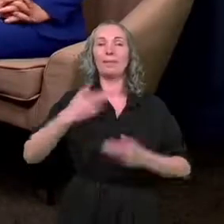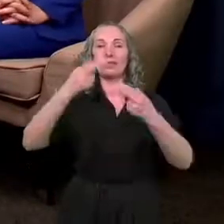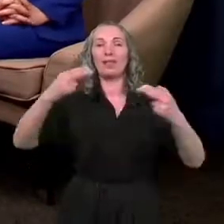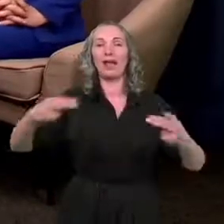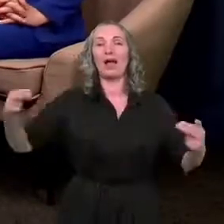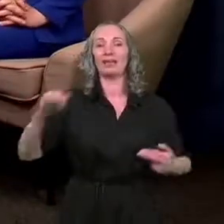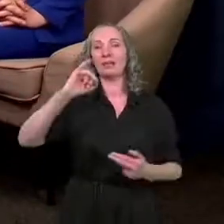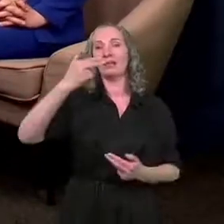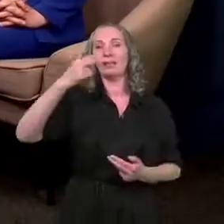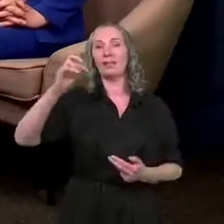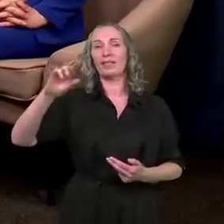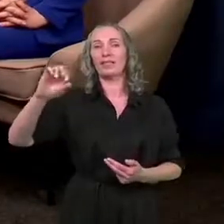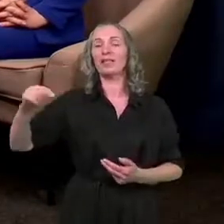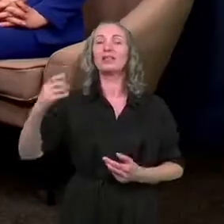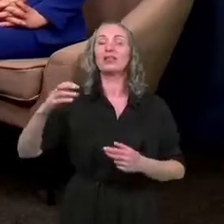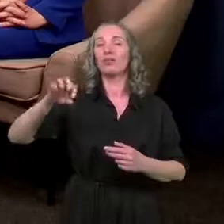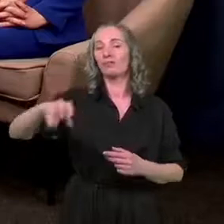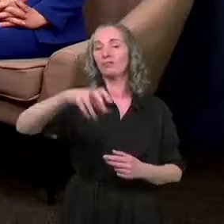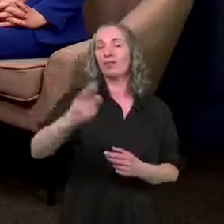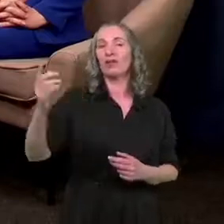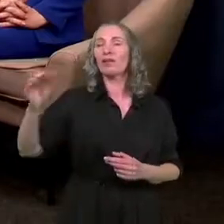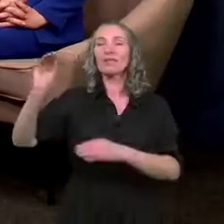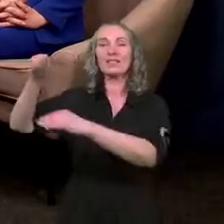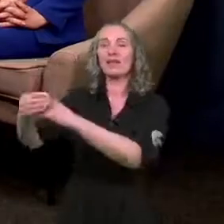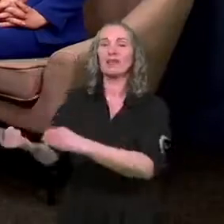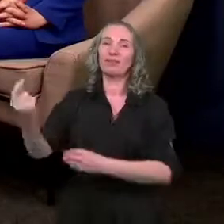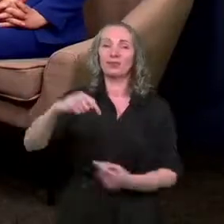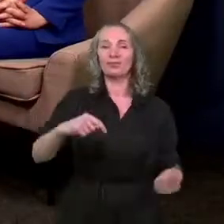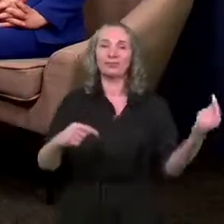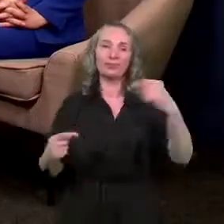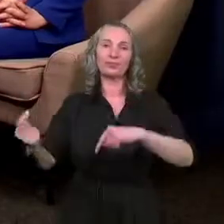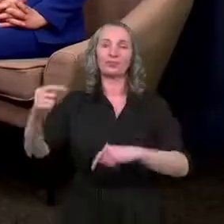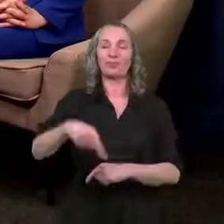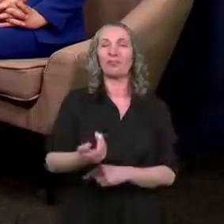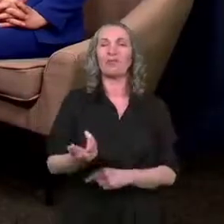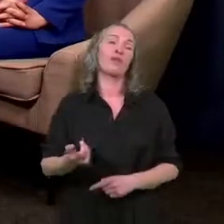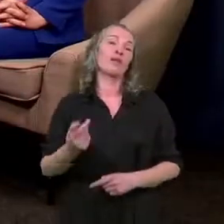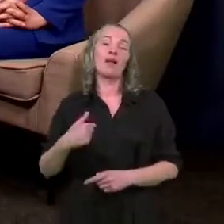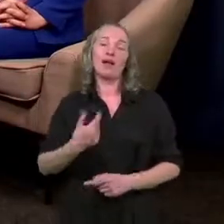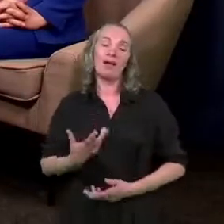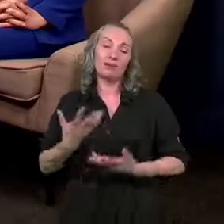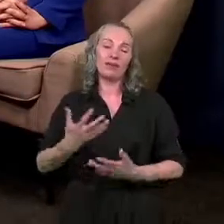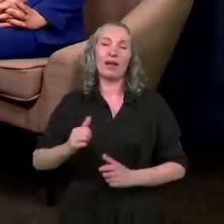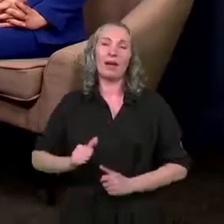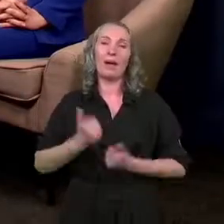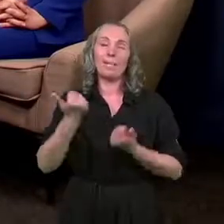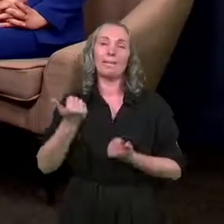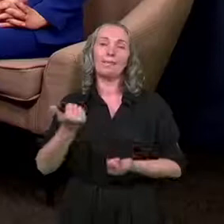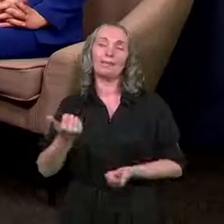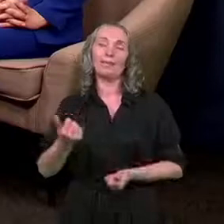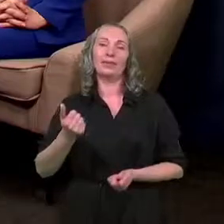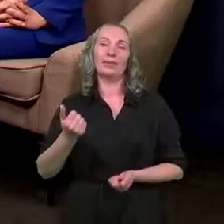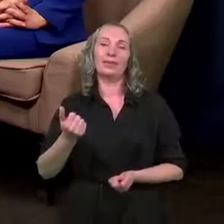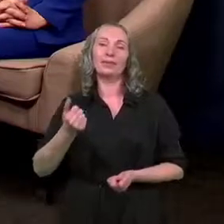Impresaryjnym tylko zespoły zewnętrzne, które po prostu nas odwiedzają, a zależy nam na takim rzeczywiście